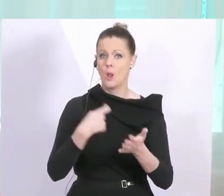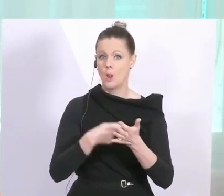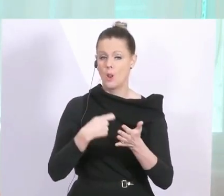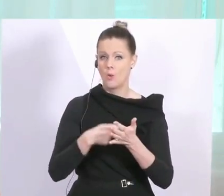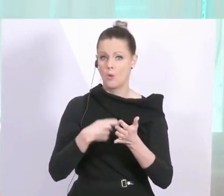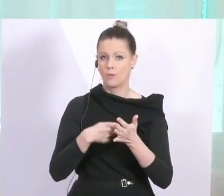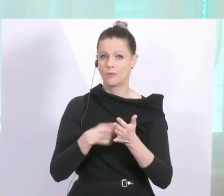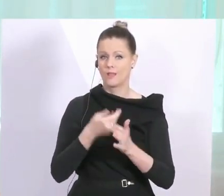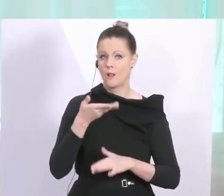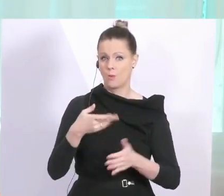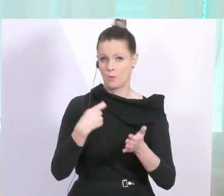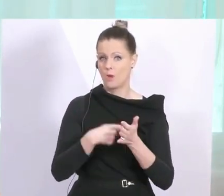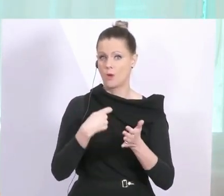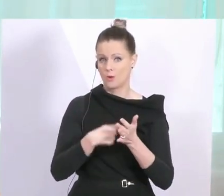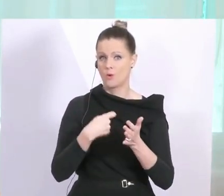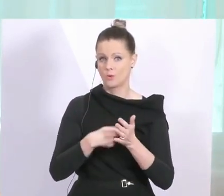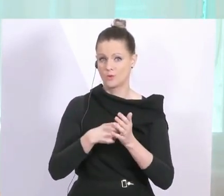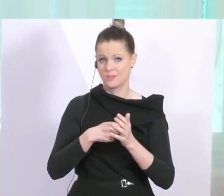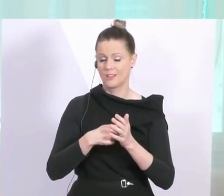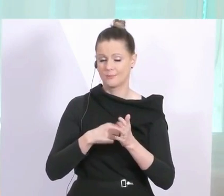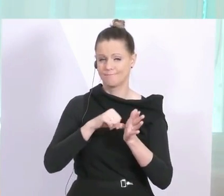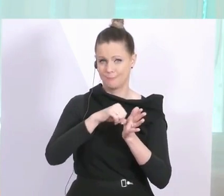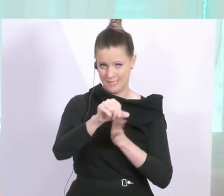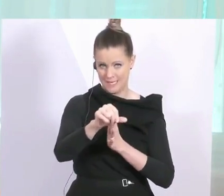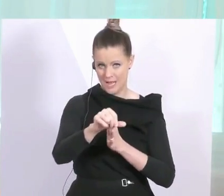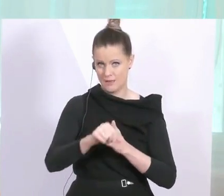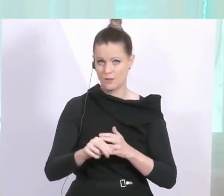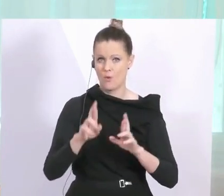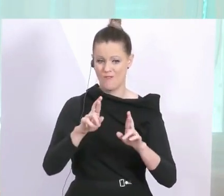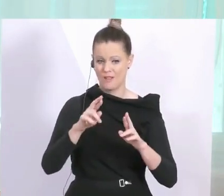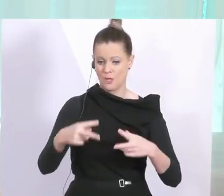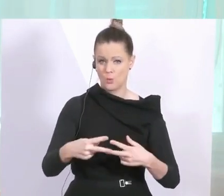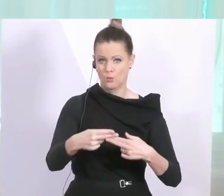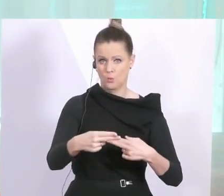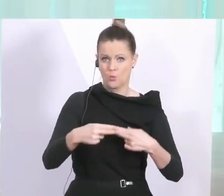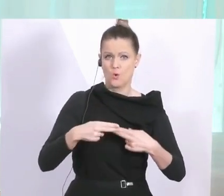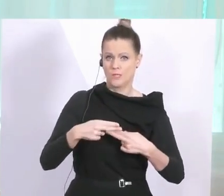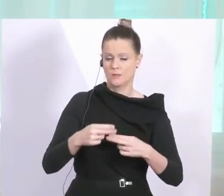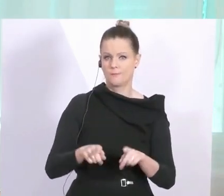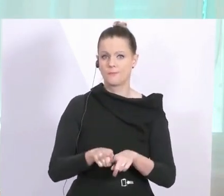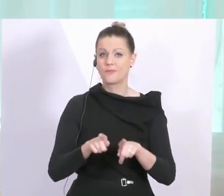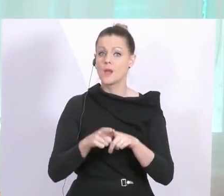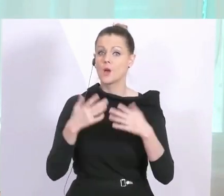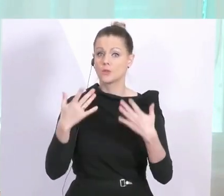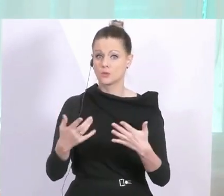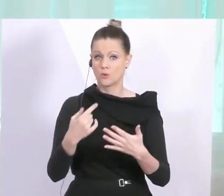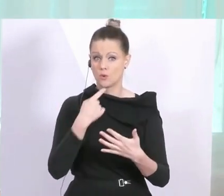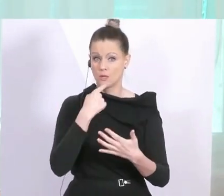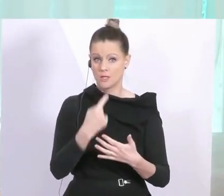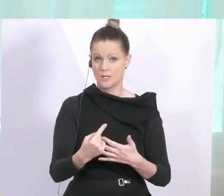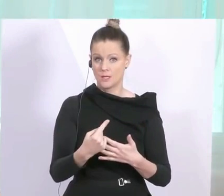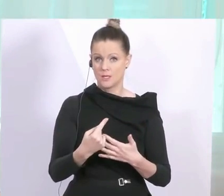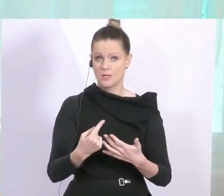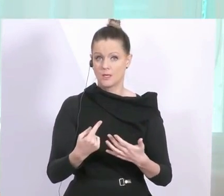hoffentlich ein kurzer ist. Der zweite Punkt, wir wollen mit einem Erlass auch vor allem in Richtung der